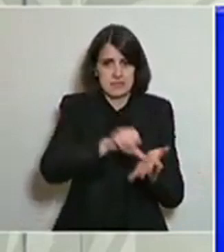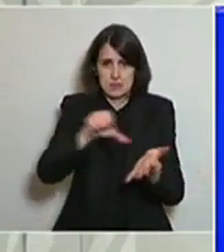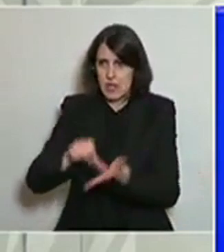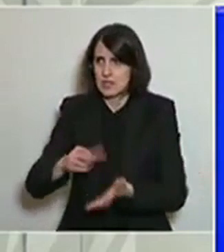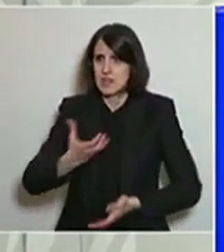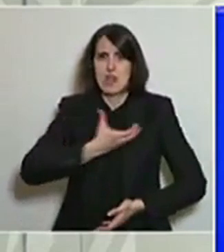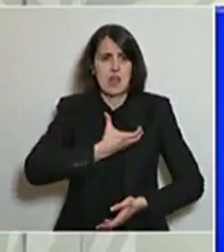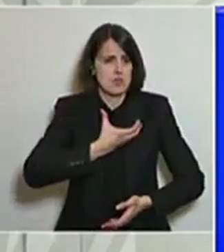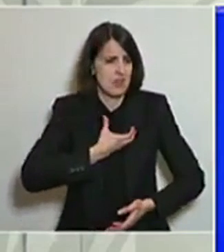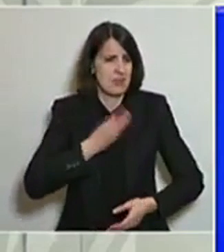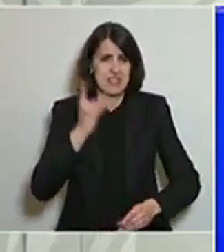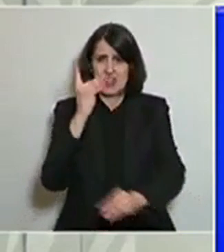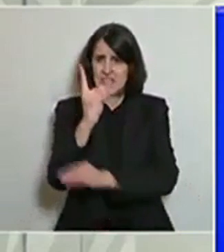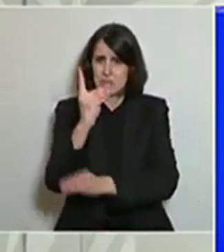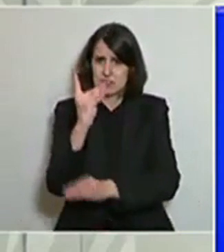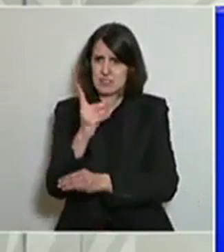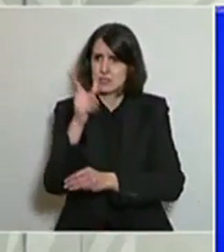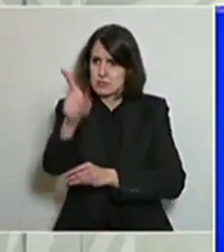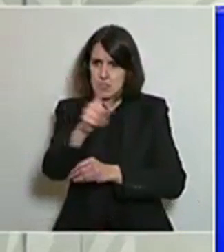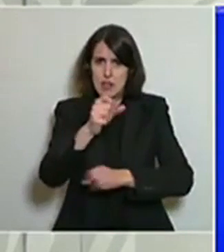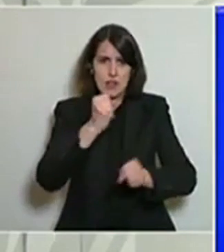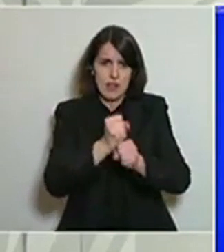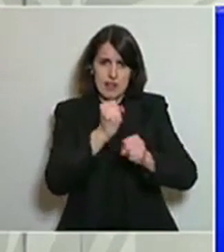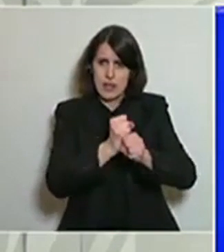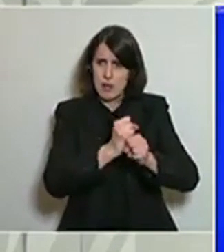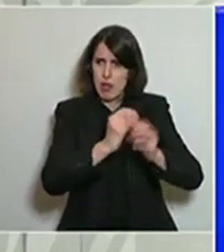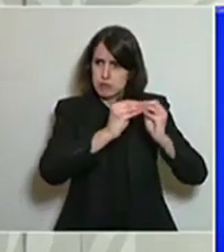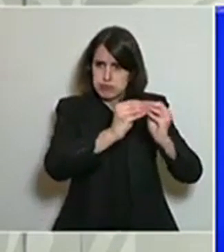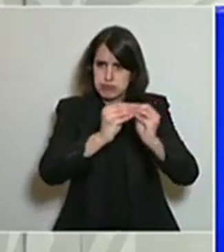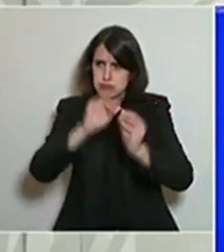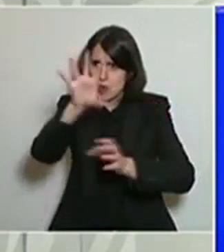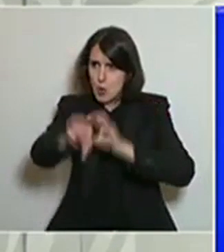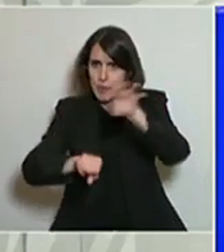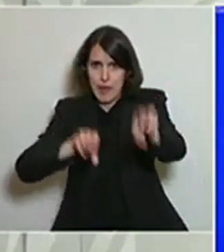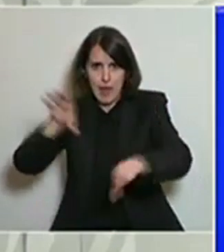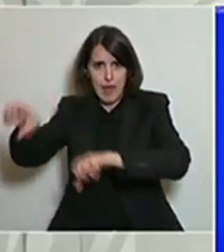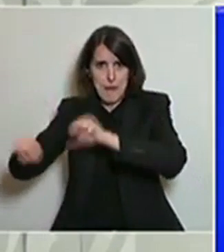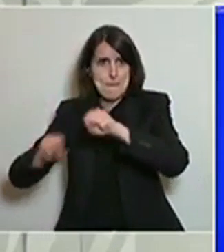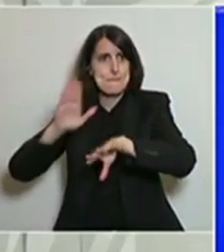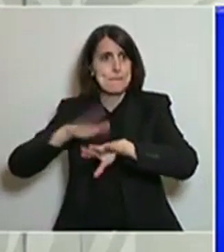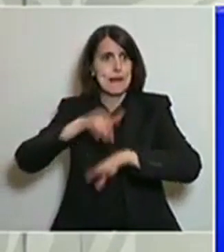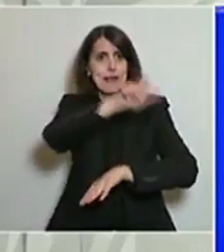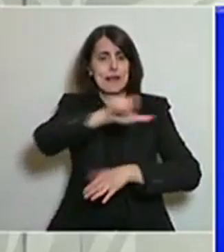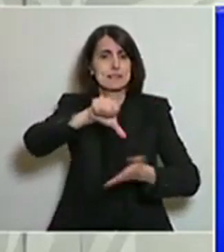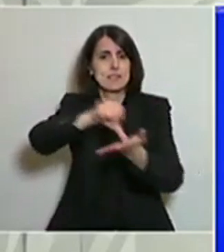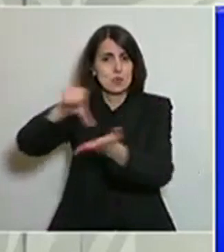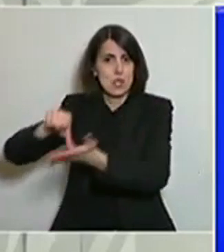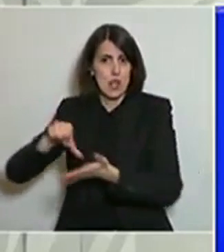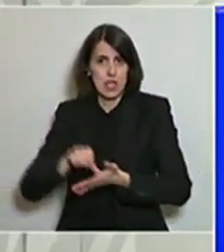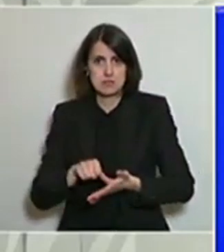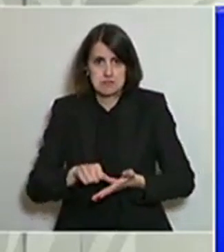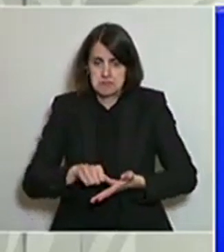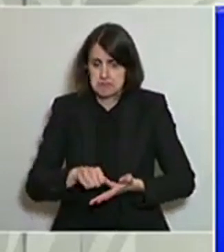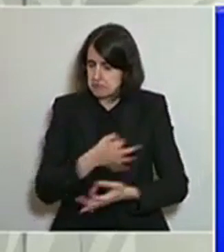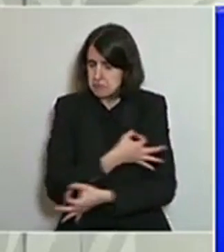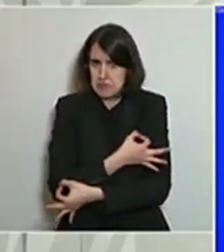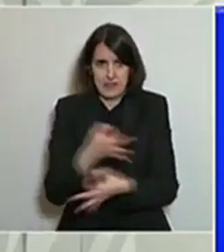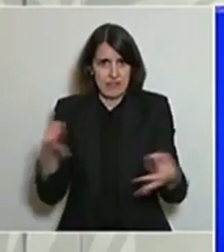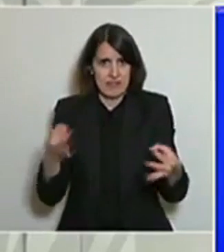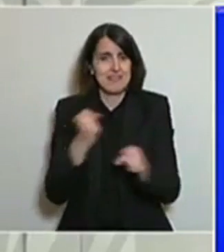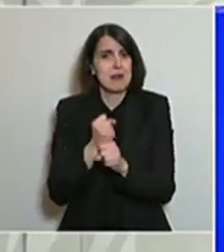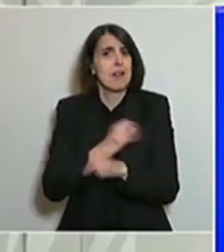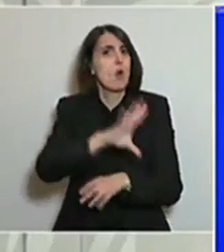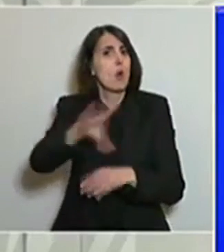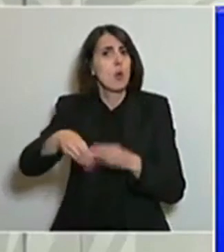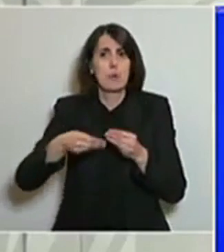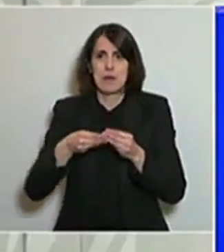diputacions, que estan també proveint de materials de protecció als ciutadans i ciutadanes, és una feina complementària